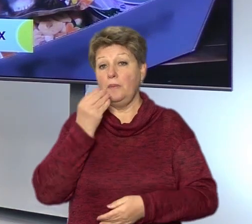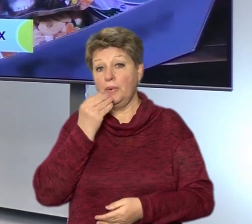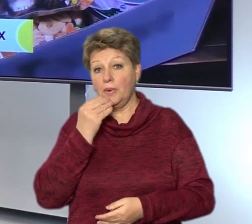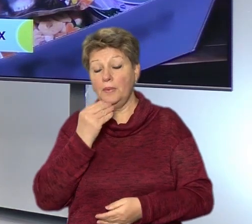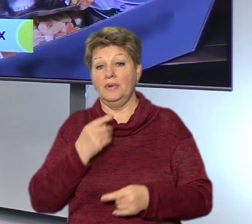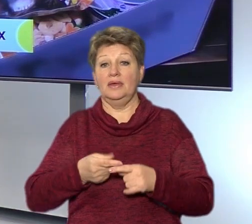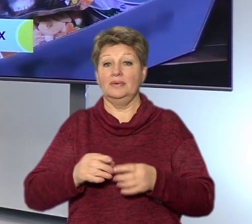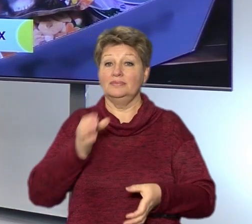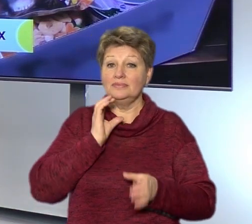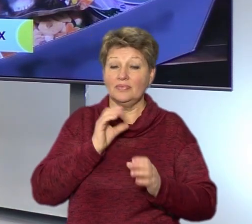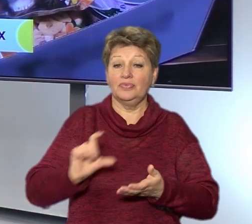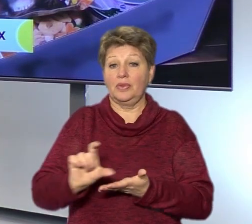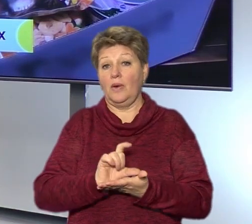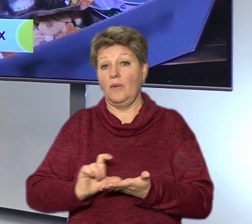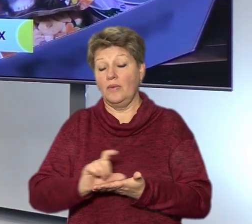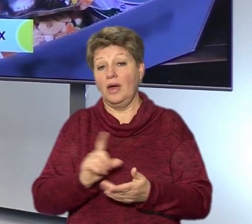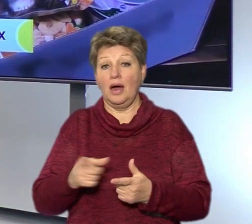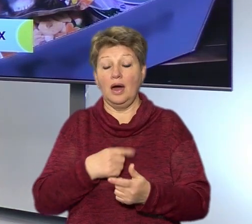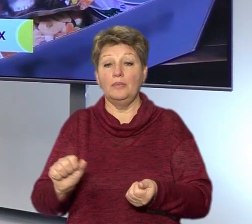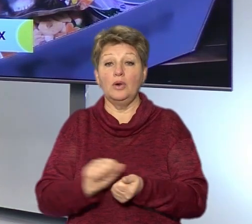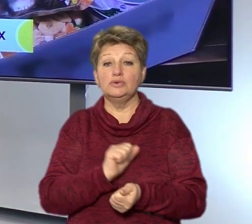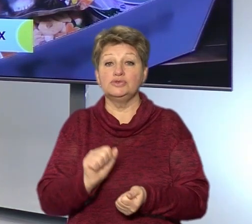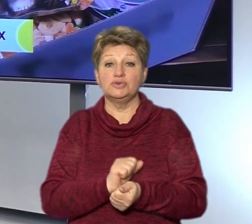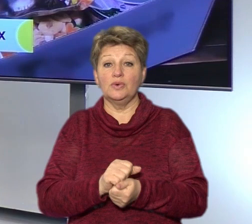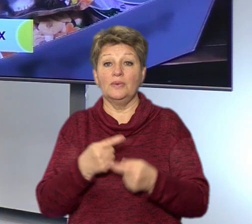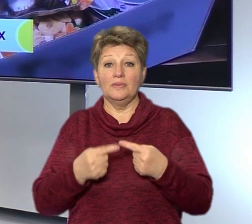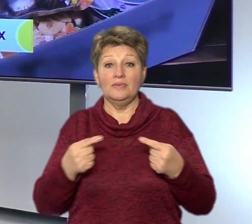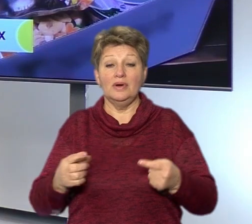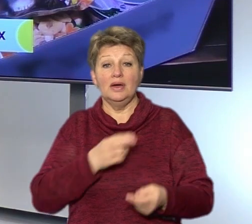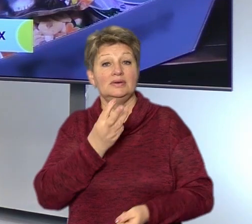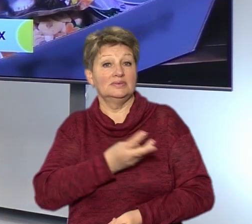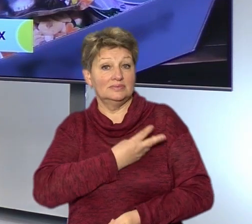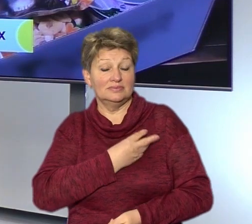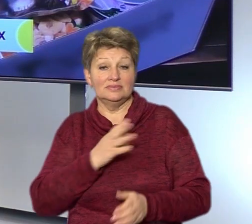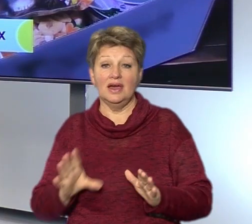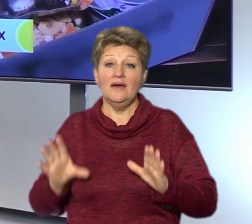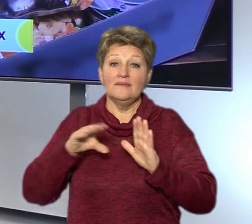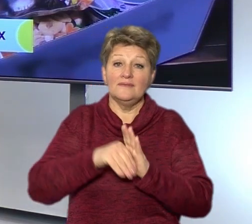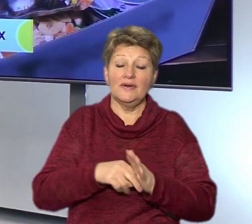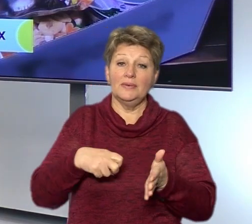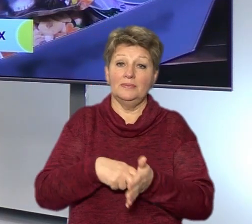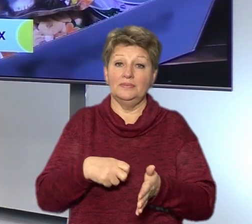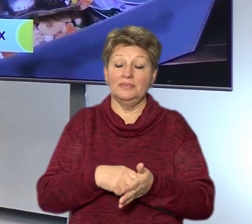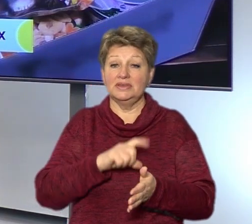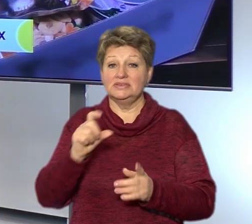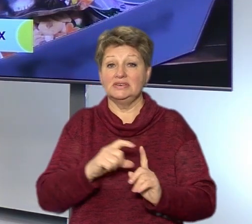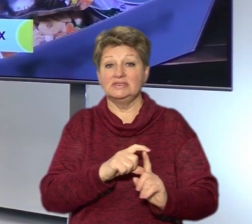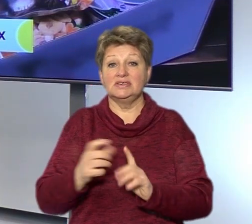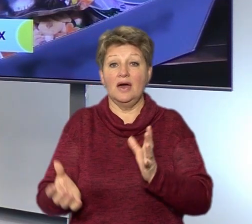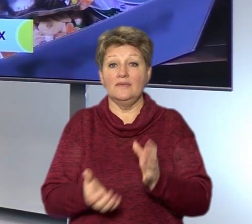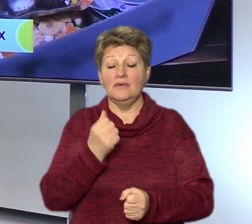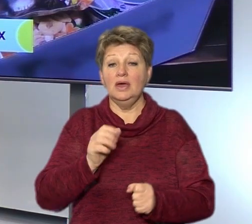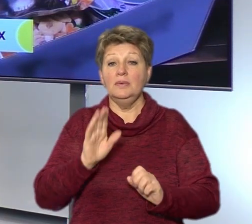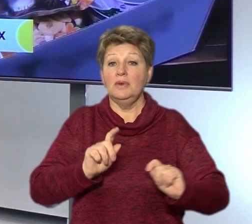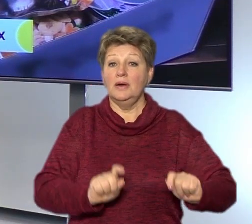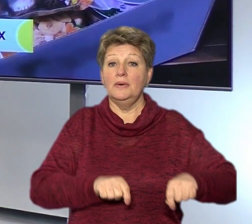енергетиками, консервами або ж сухофруктами. За бажанням – вкласти лист зі словами підтримки. Волонтери доставлятимуть їх бійцям